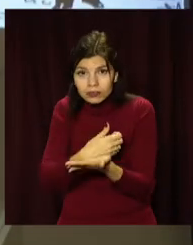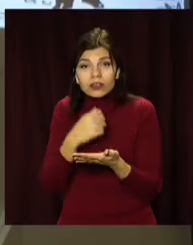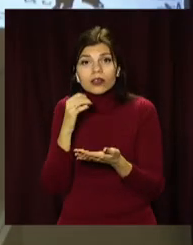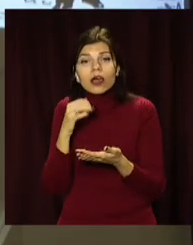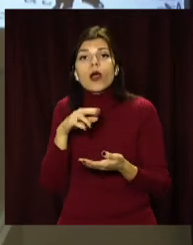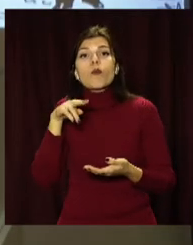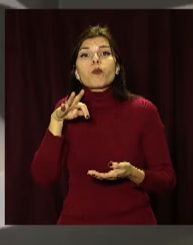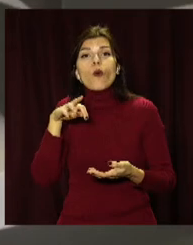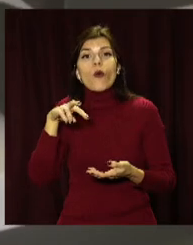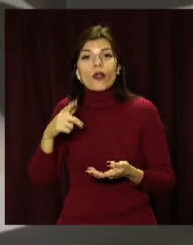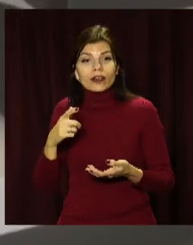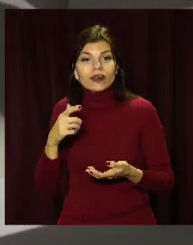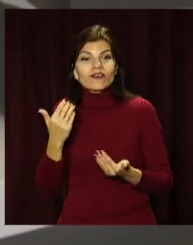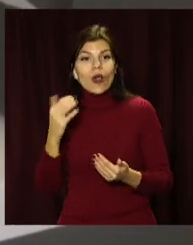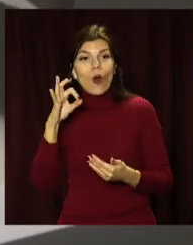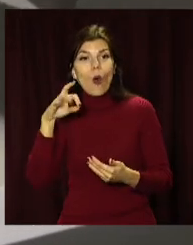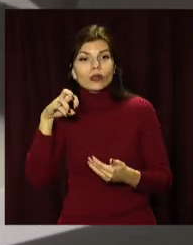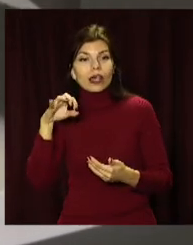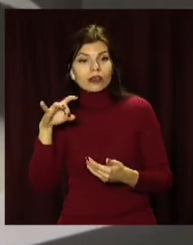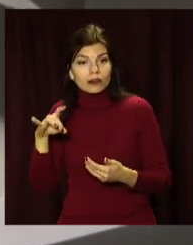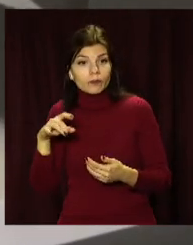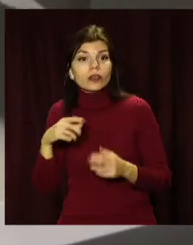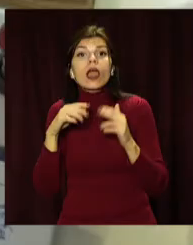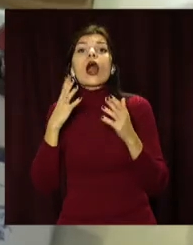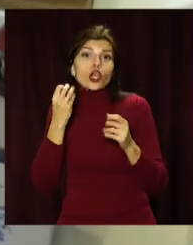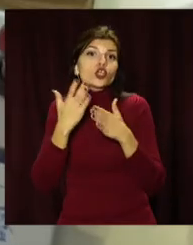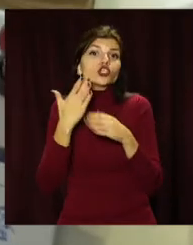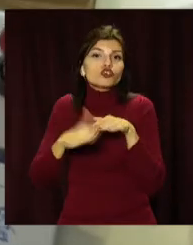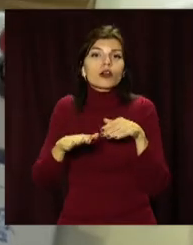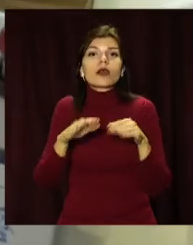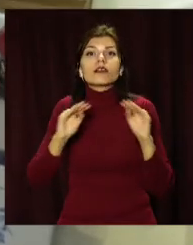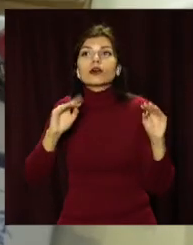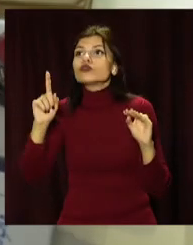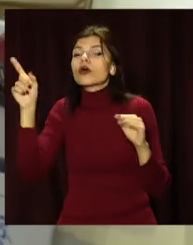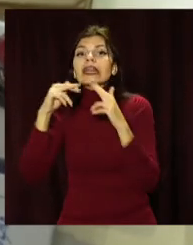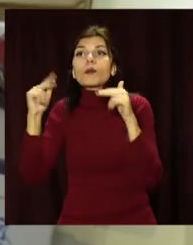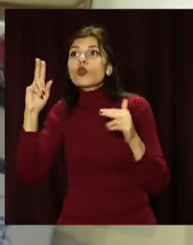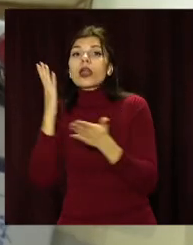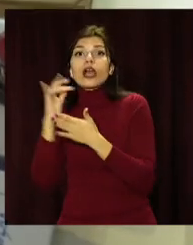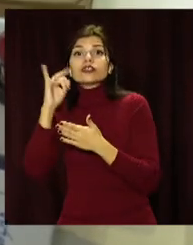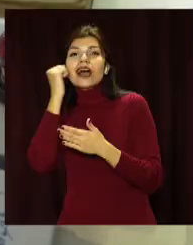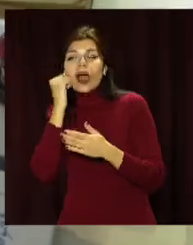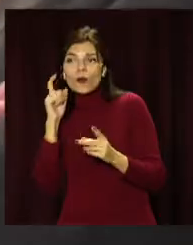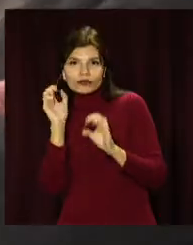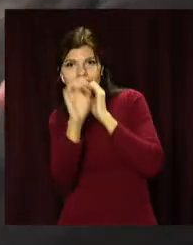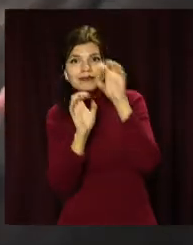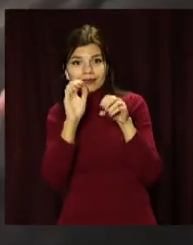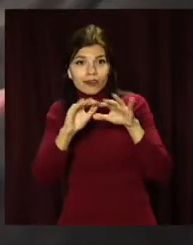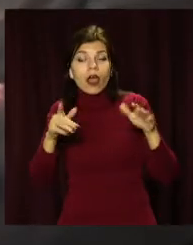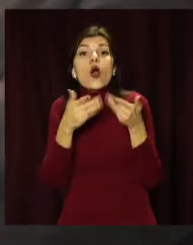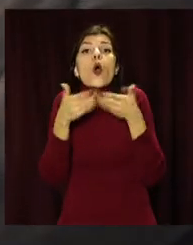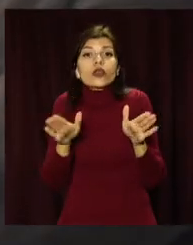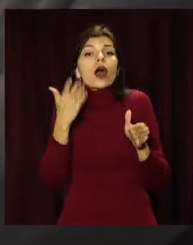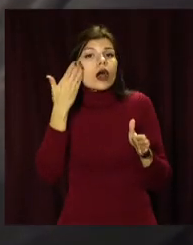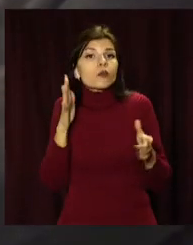Олександром Полем. Суттєво частину колекції зібрали дніпряни. Наразі усі п'ять залів музею вже готові. Їх відкриють, коли